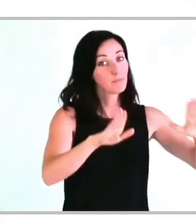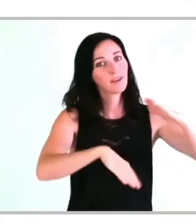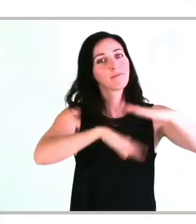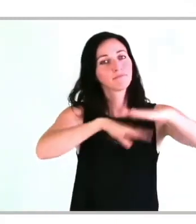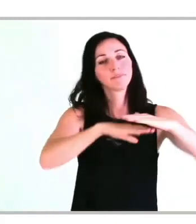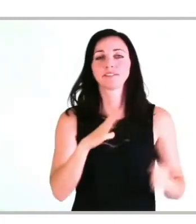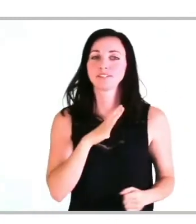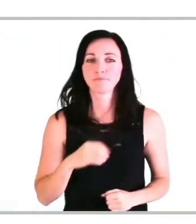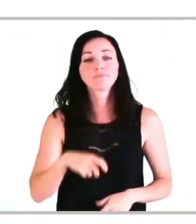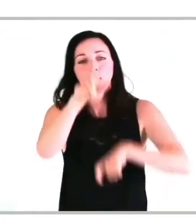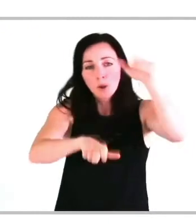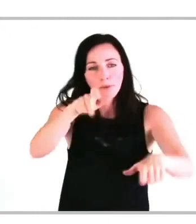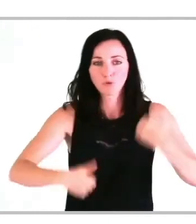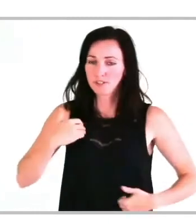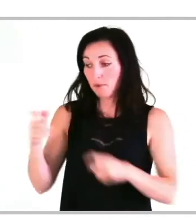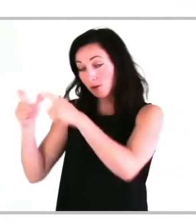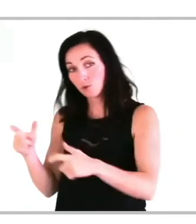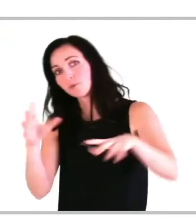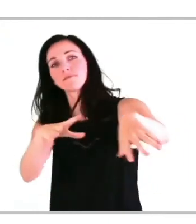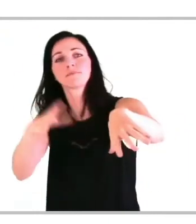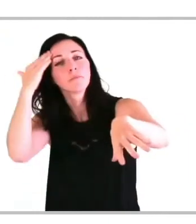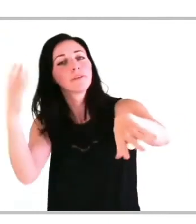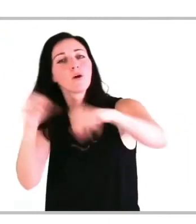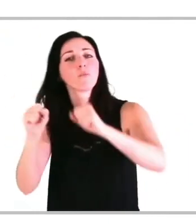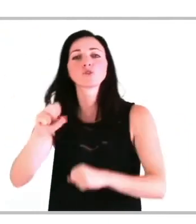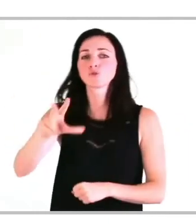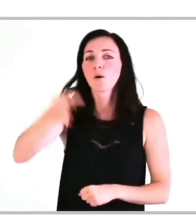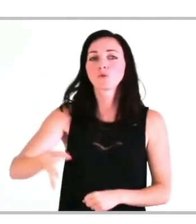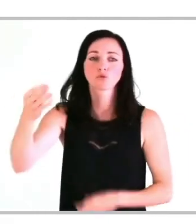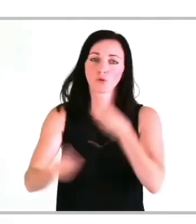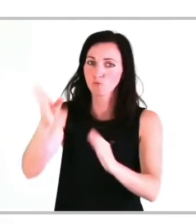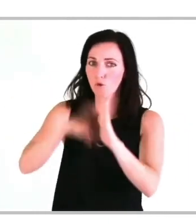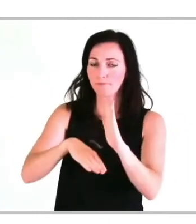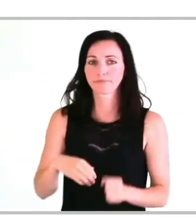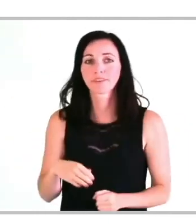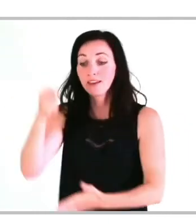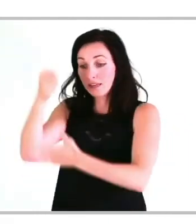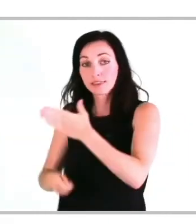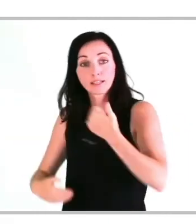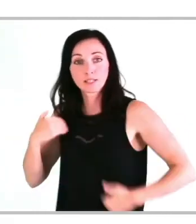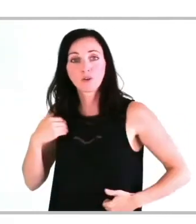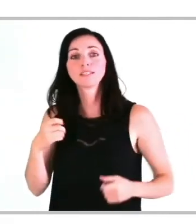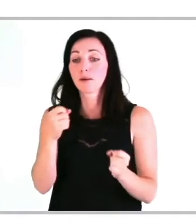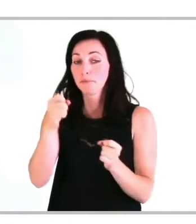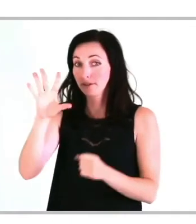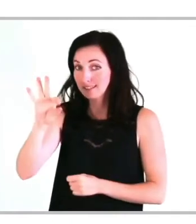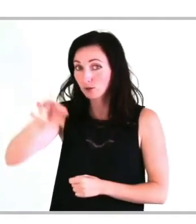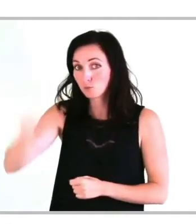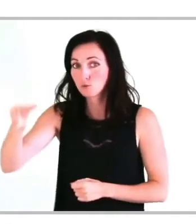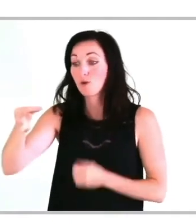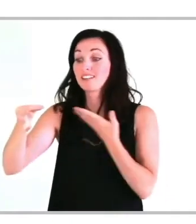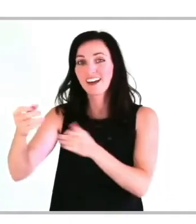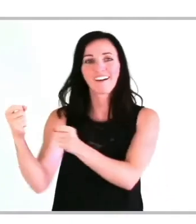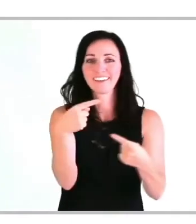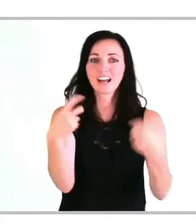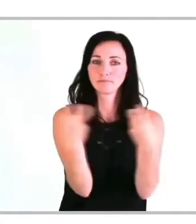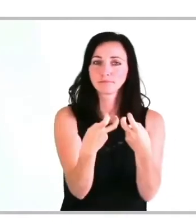'aide par le travail. Ce plafond de déductibilité est de 50% de la contribution handicap si le taux d'emploi